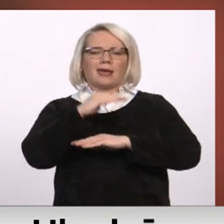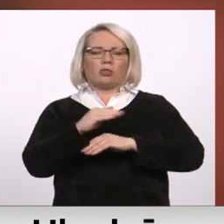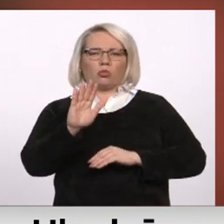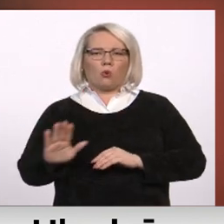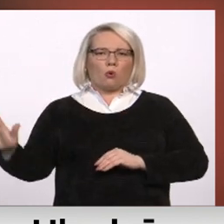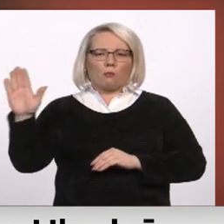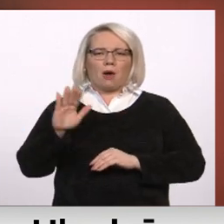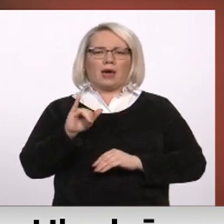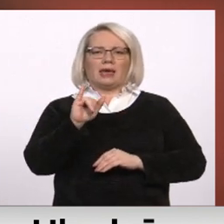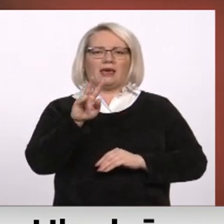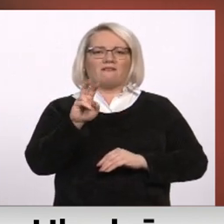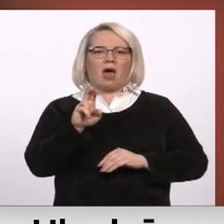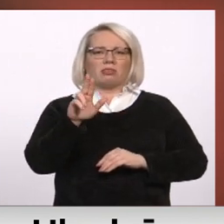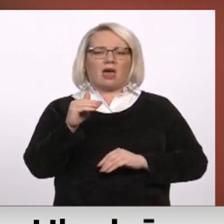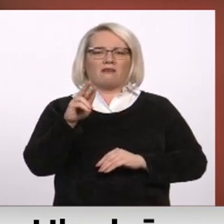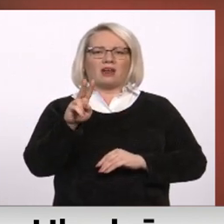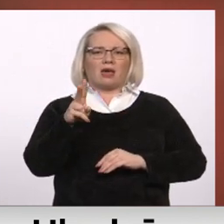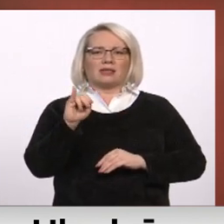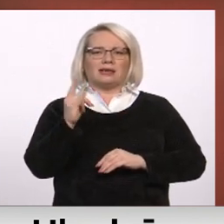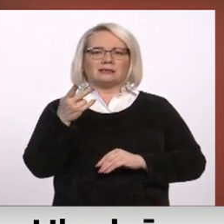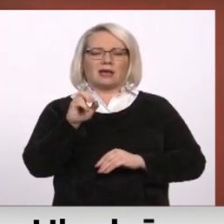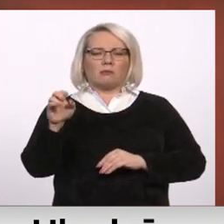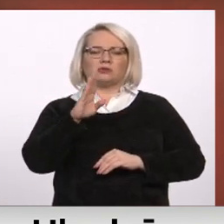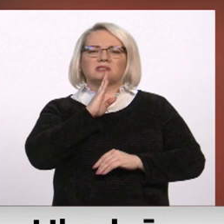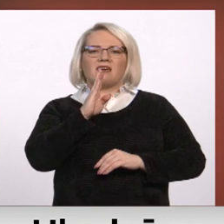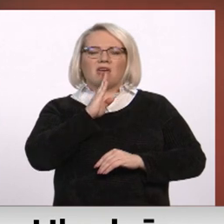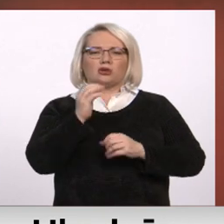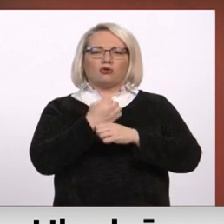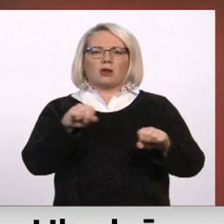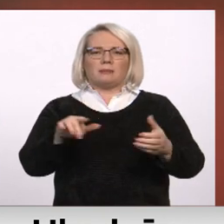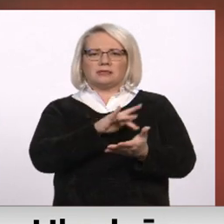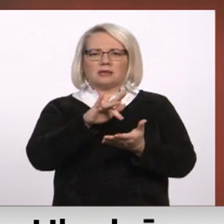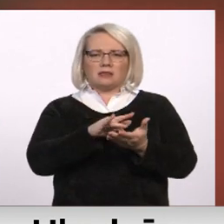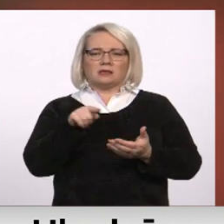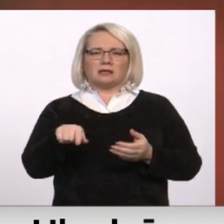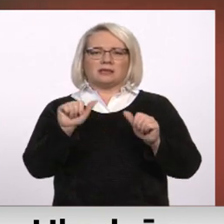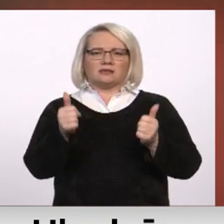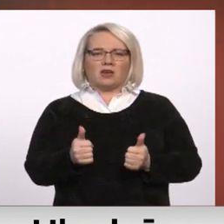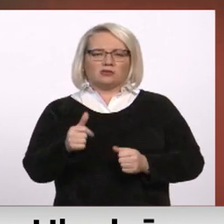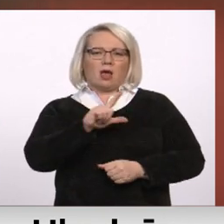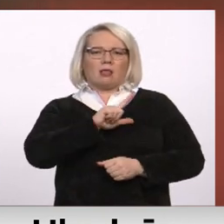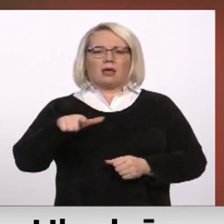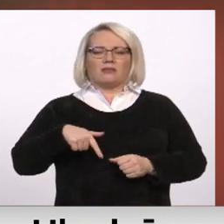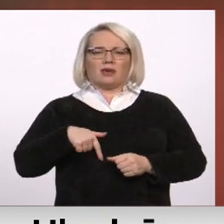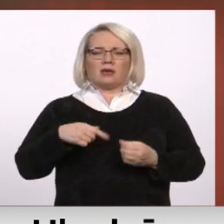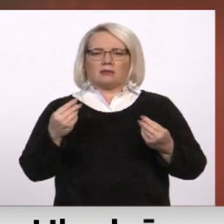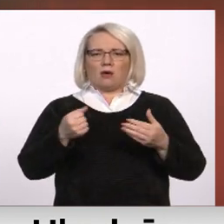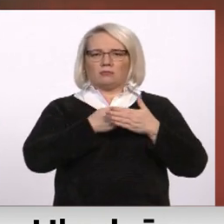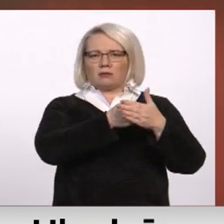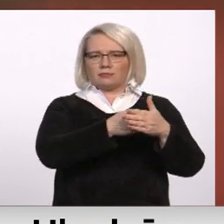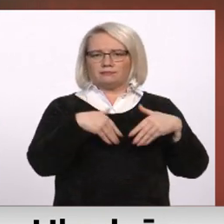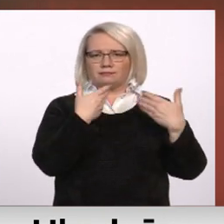Frankivskām tiks atvērts sieviešu rehabilitācijas cenš, kas ir tapis ar ļoti nozīmīgu Latvijas līdzfinansējumu,